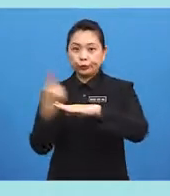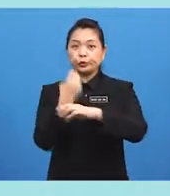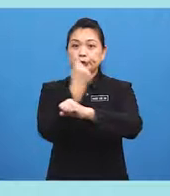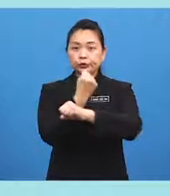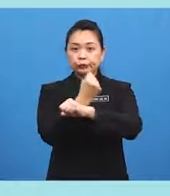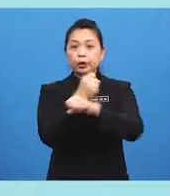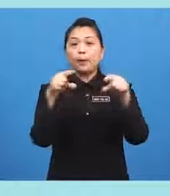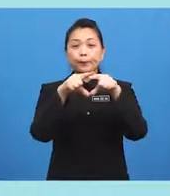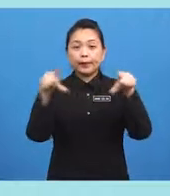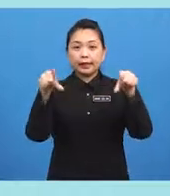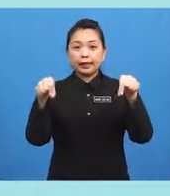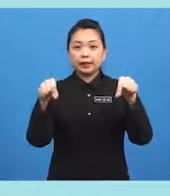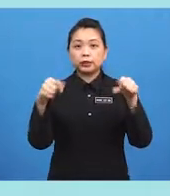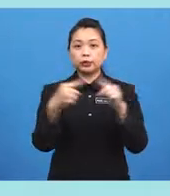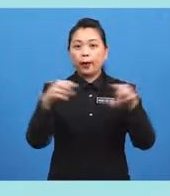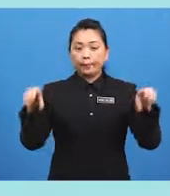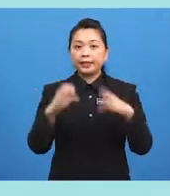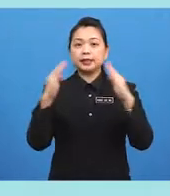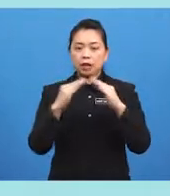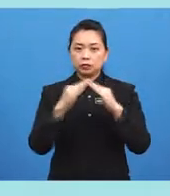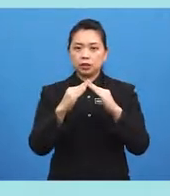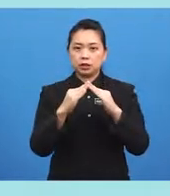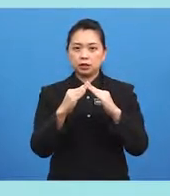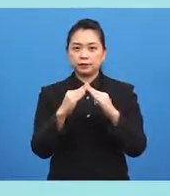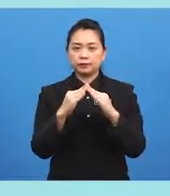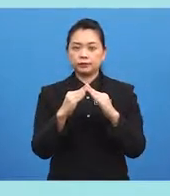stones... ...and bricks... ...to make houses.